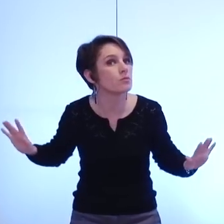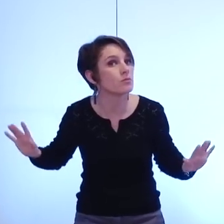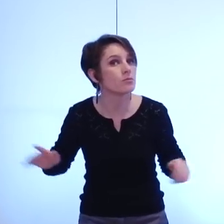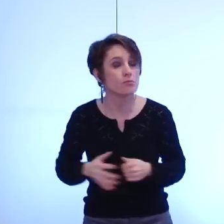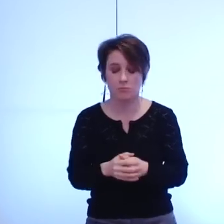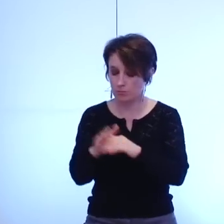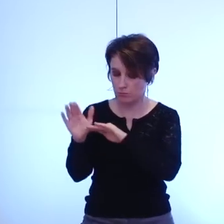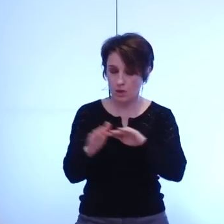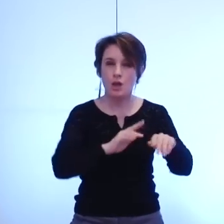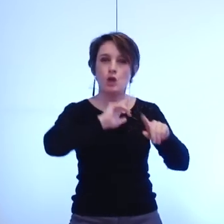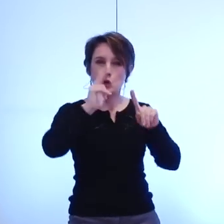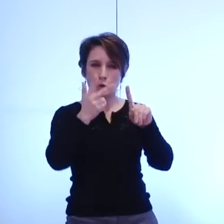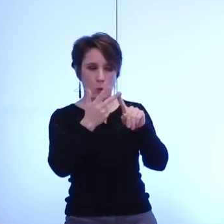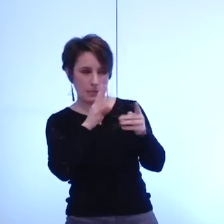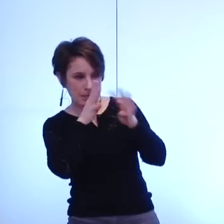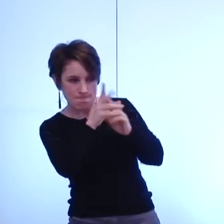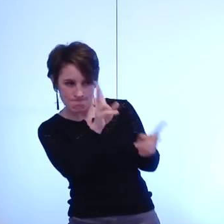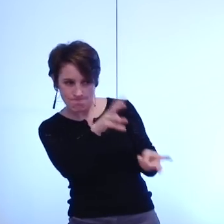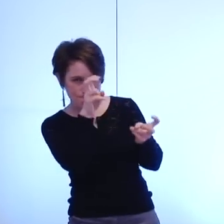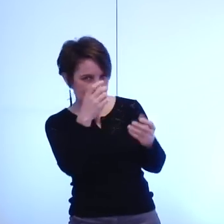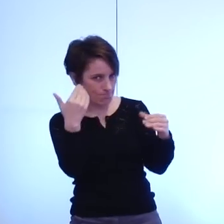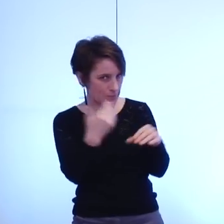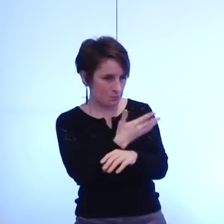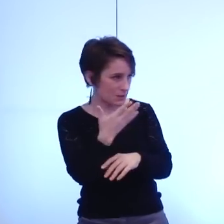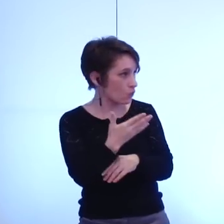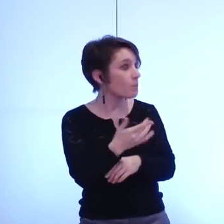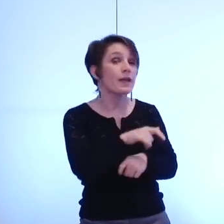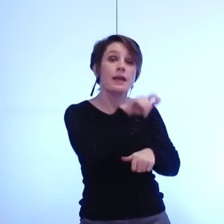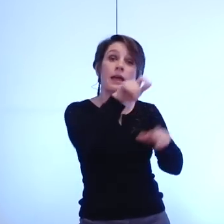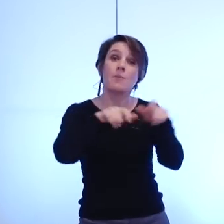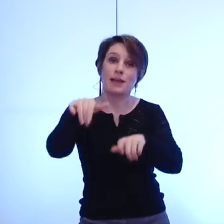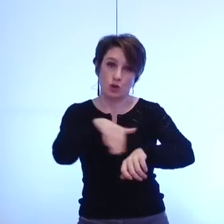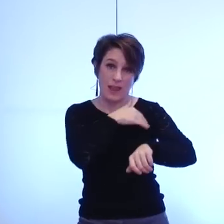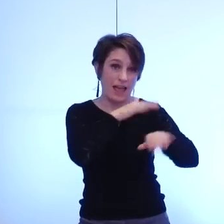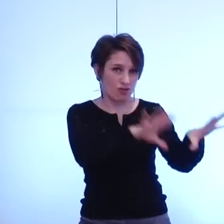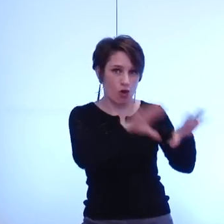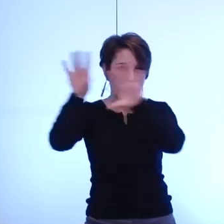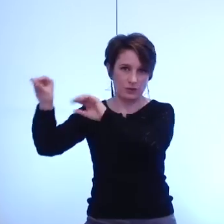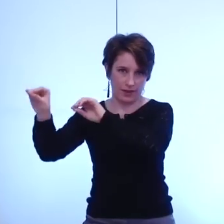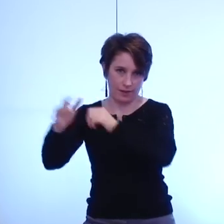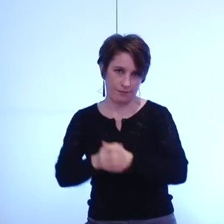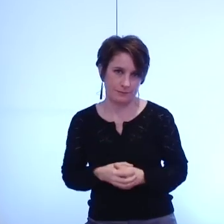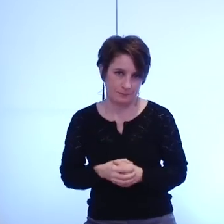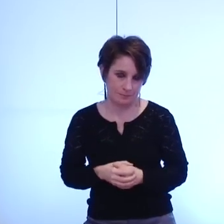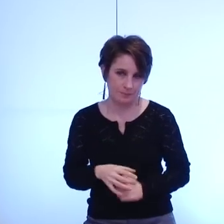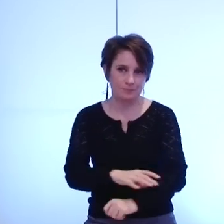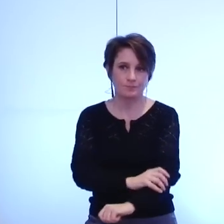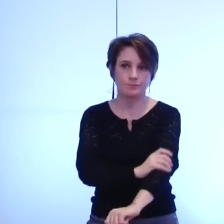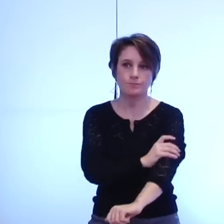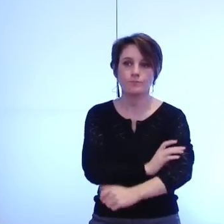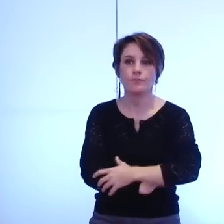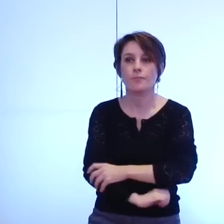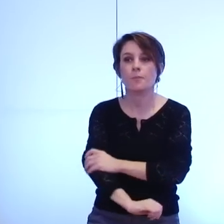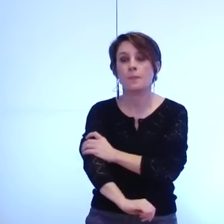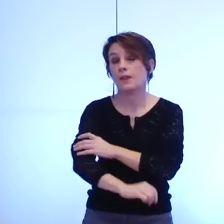troisième indice c'est le transfert du personnel ce dernier lorsqu'il